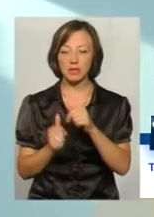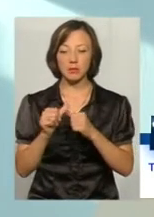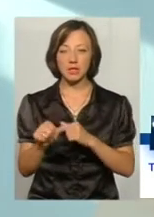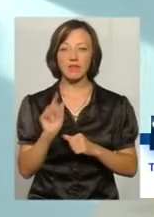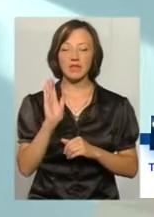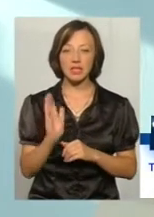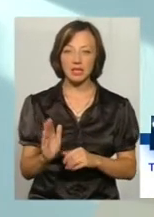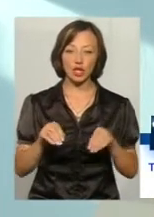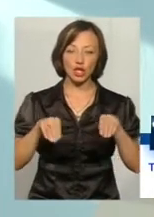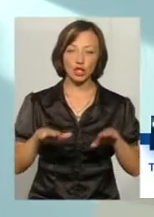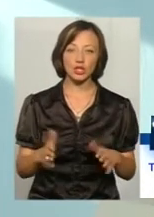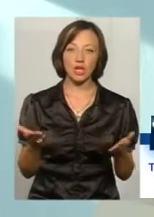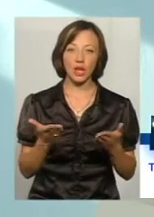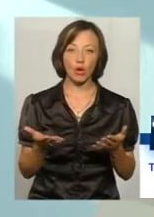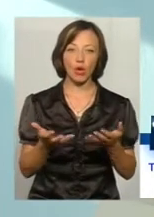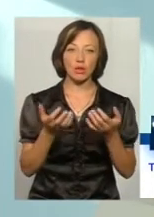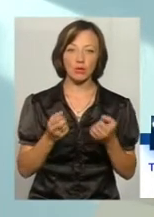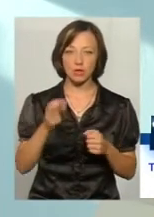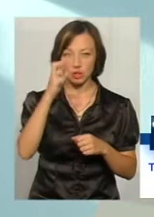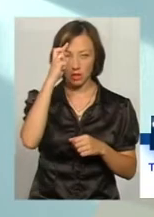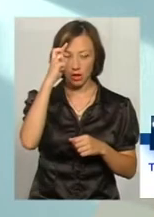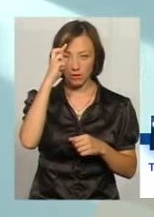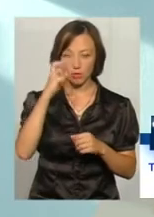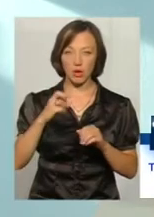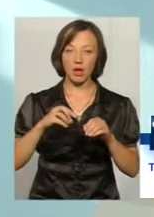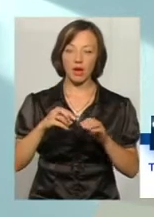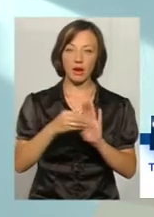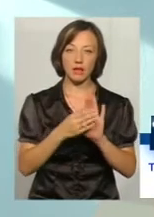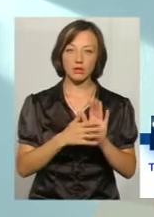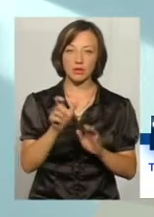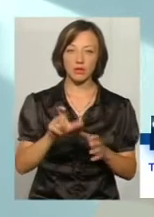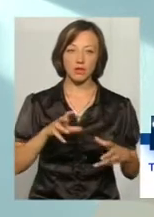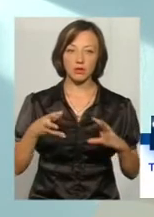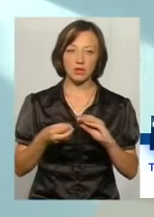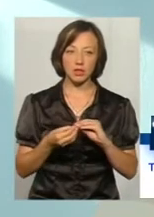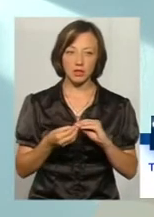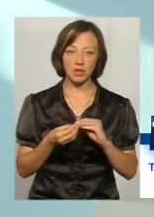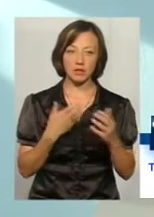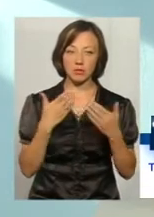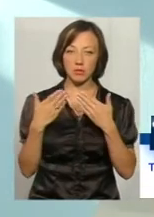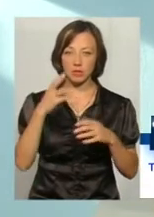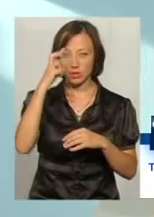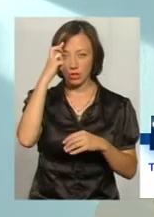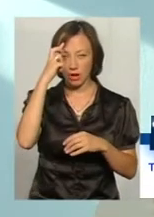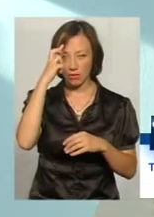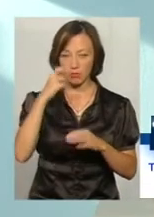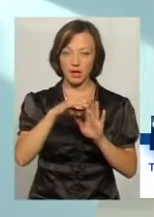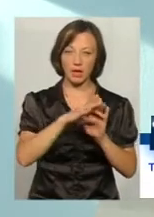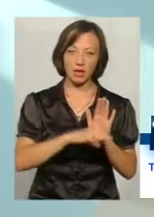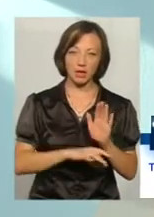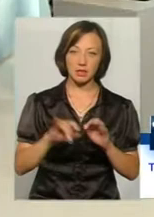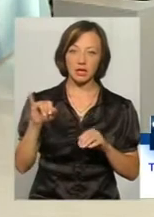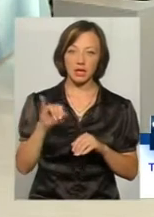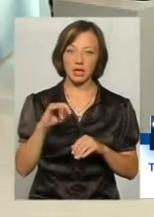тих рішень, які отримуються державними реєстраторами в результаті інформаційної взаємодії між державними реєстрами